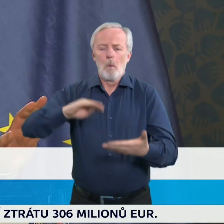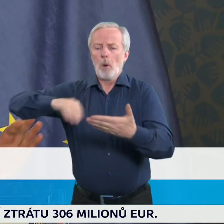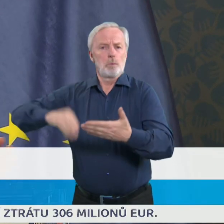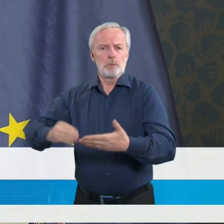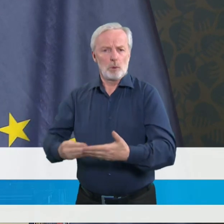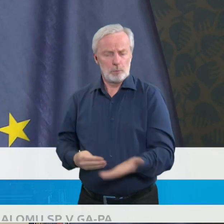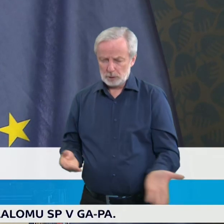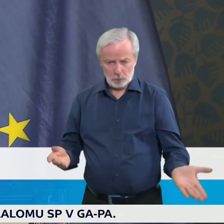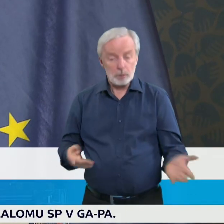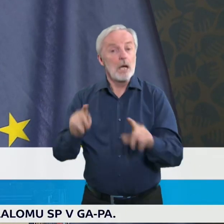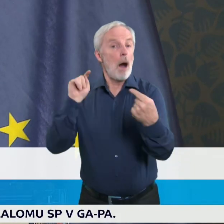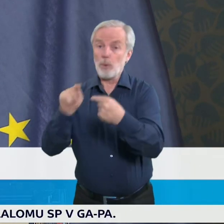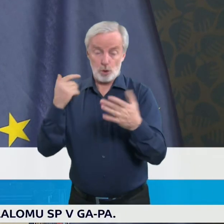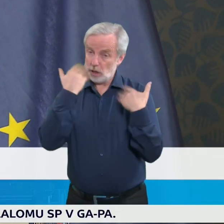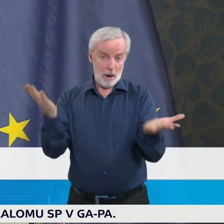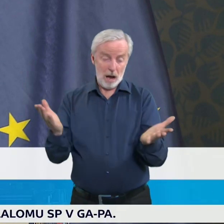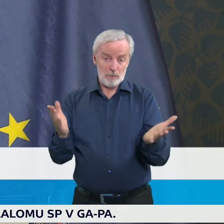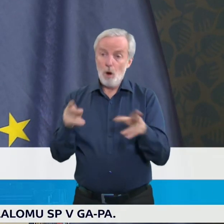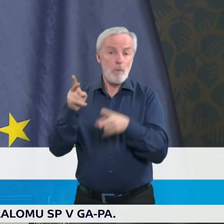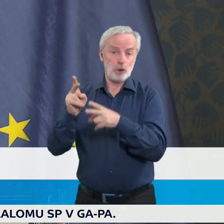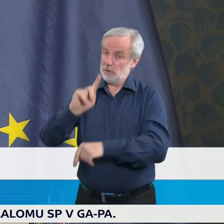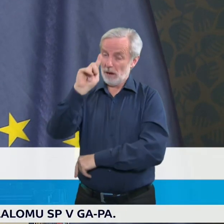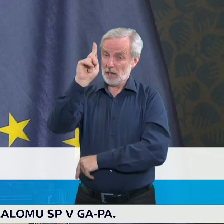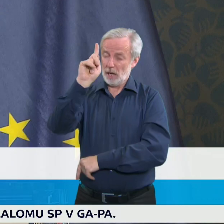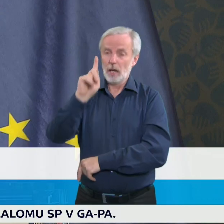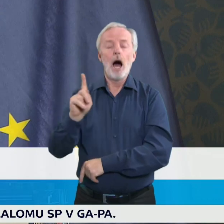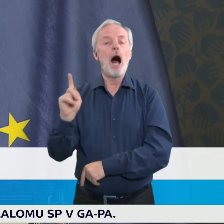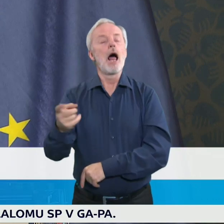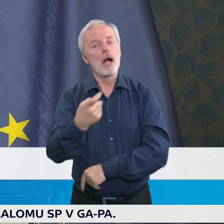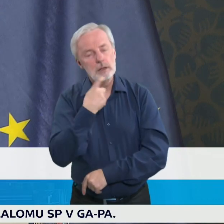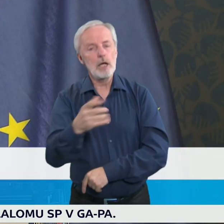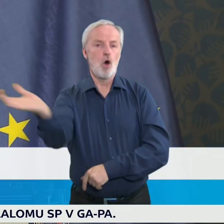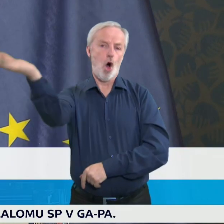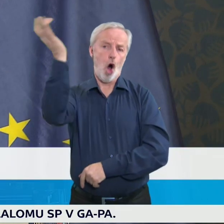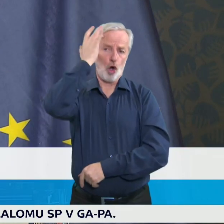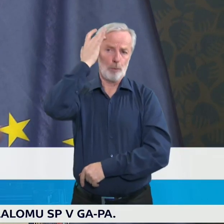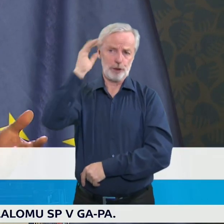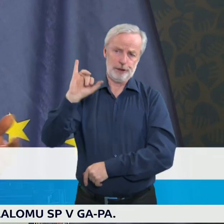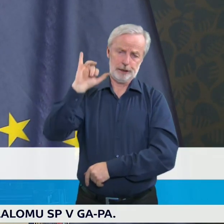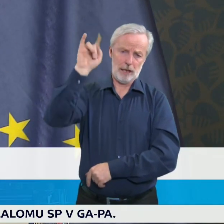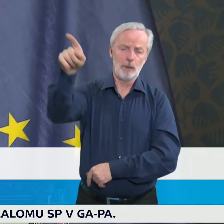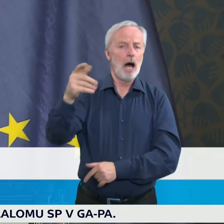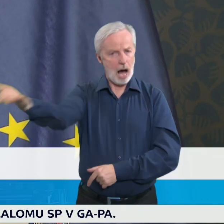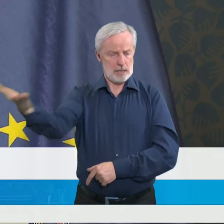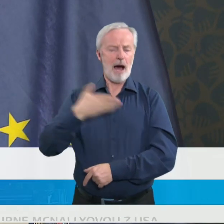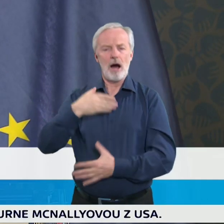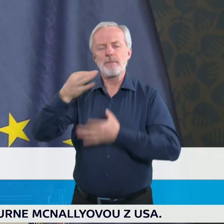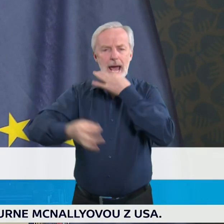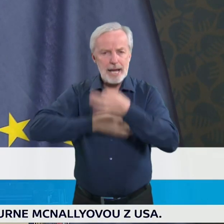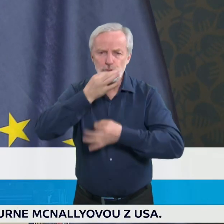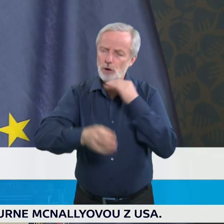nespochybňuji. Já jenom chci, abychom měli informace objektivní, protože toto se mně zatím